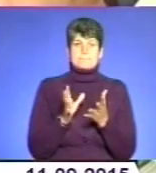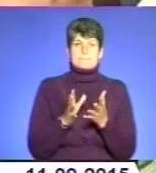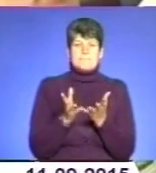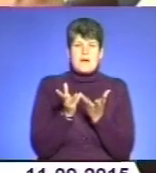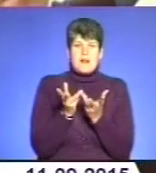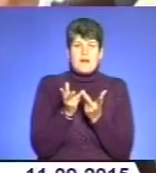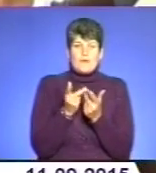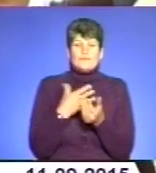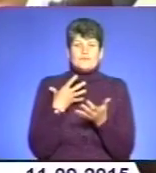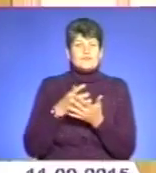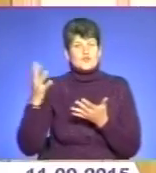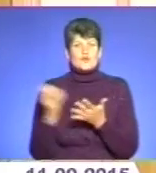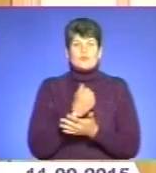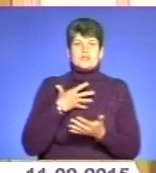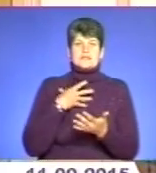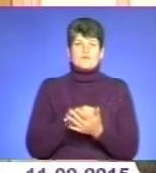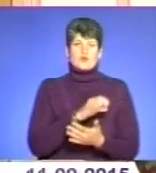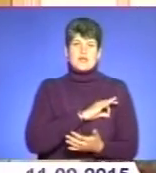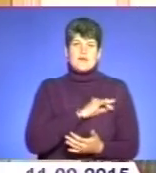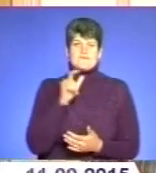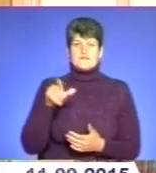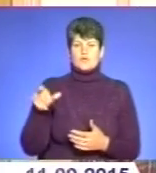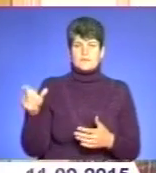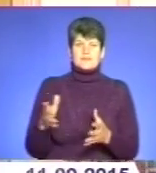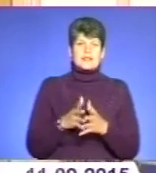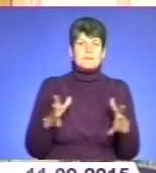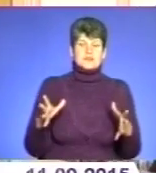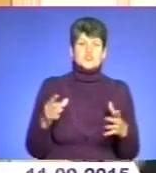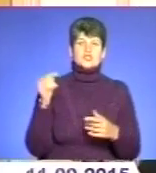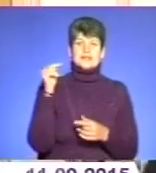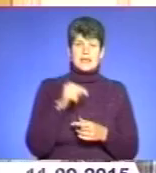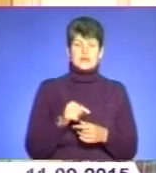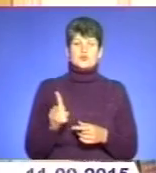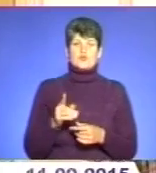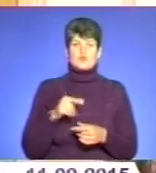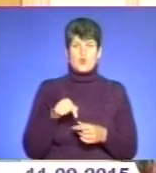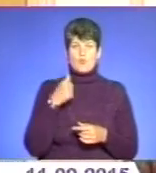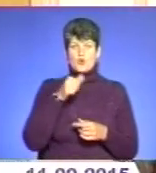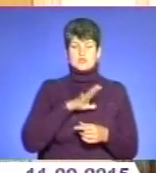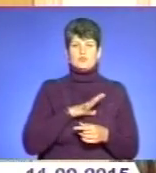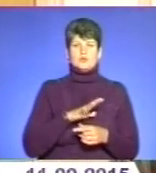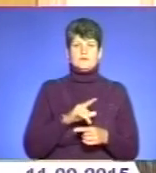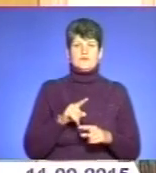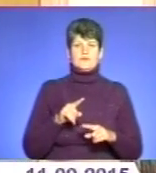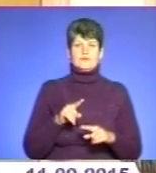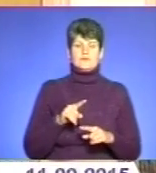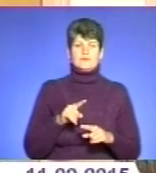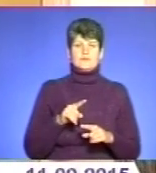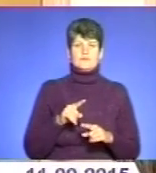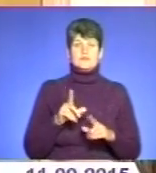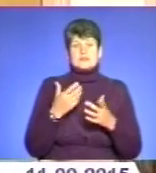здобутки своїх вихованців. Моїх вихованців найбільше здобутися те, що ми цього року відвідали